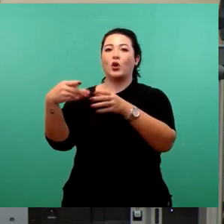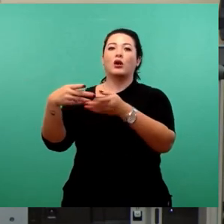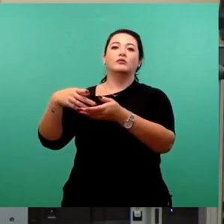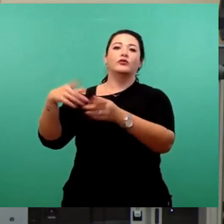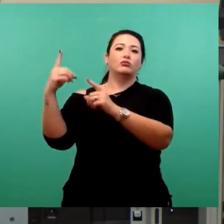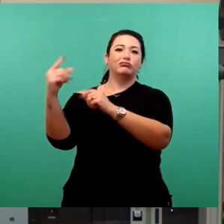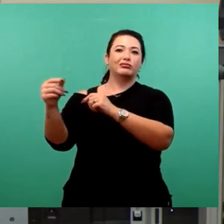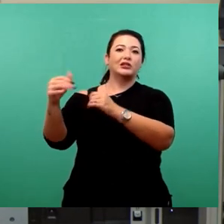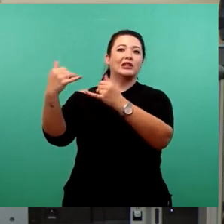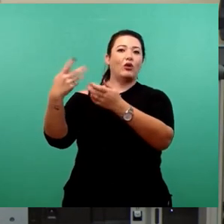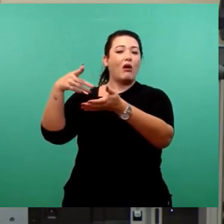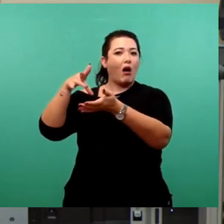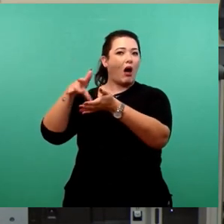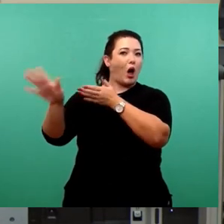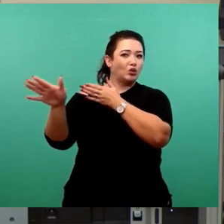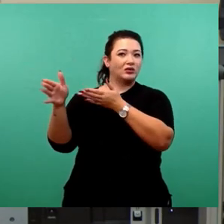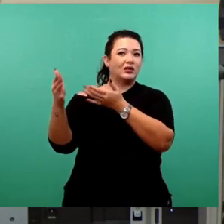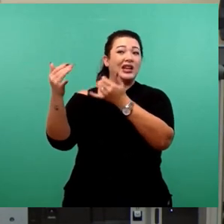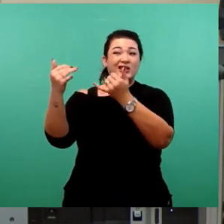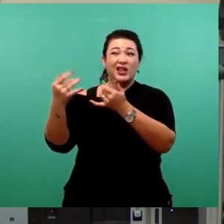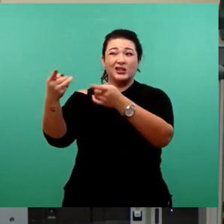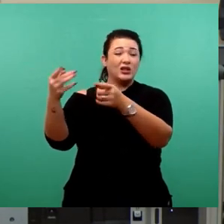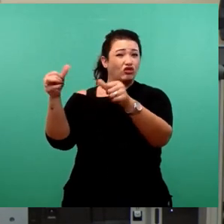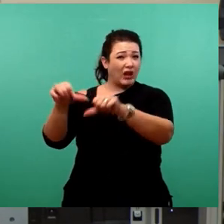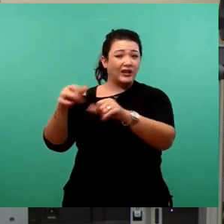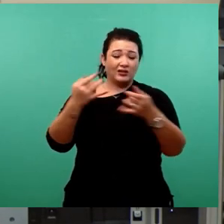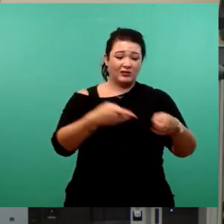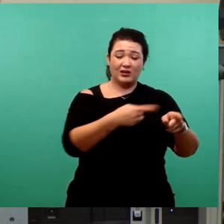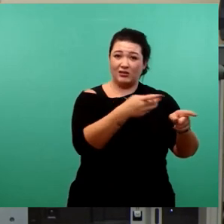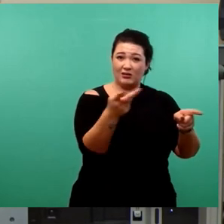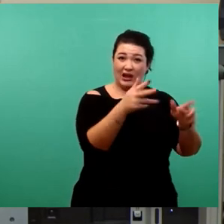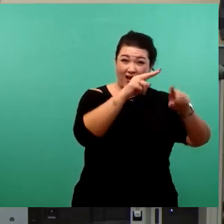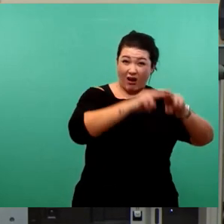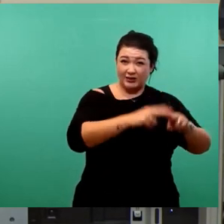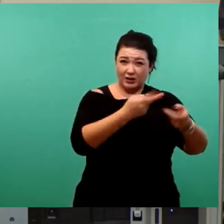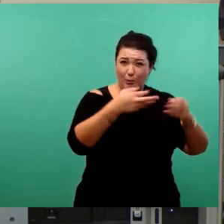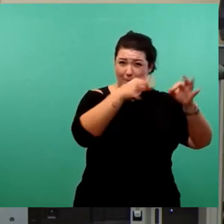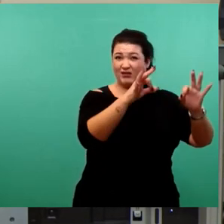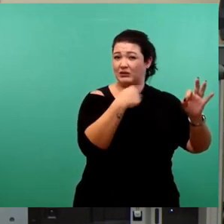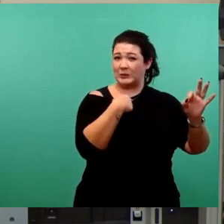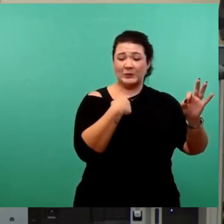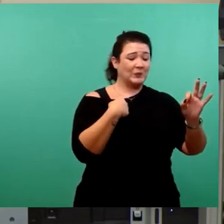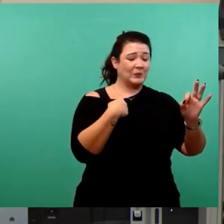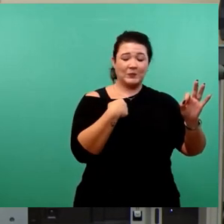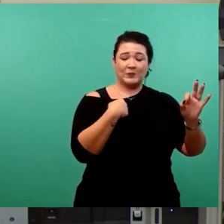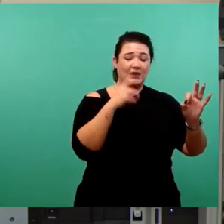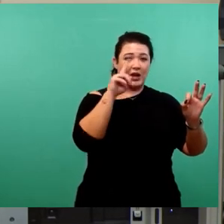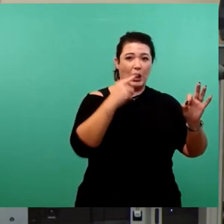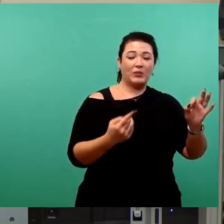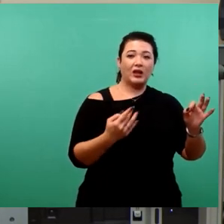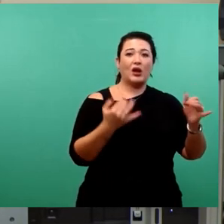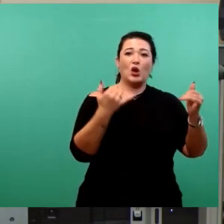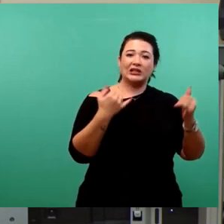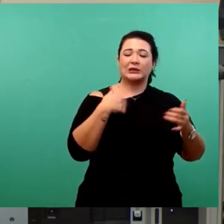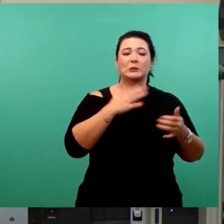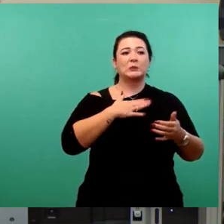jetzt, die jetzt noch übrig waren, das darf ich hier an der Stelle bezweifeln. Und da habe ich auch schon selbst hier in diesem Punkt den Eindruck, dass das